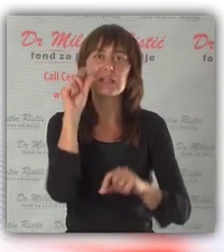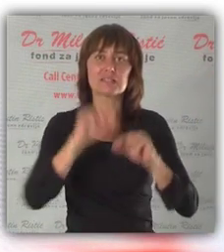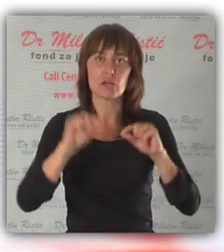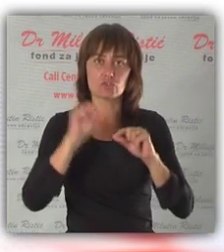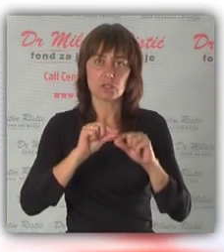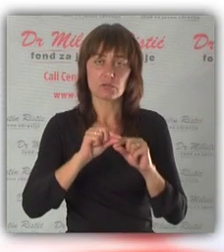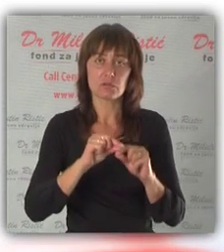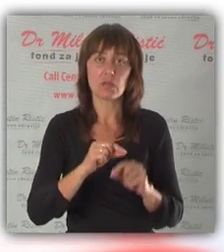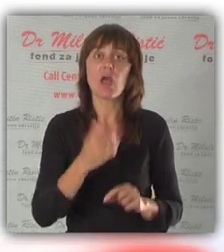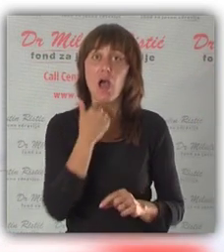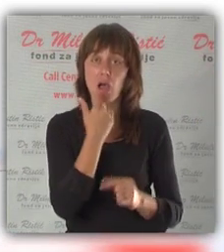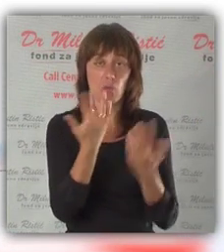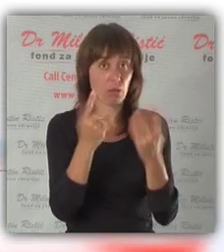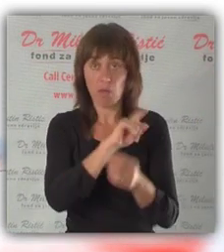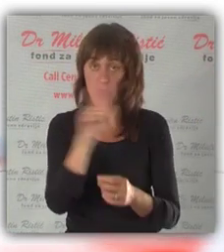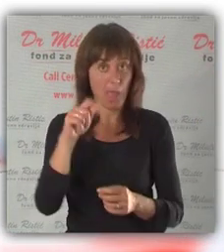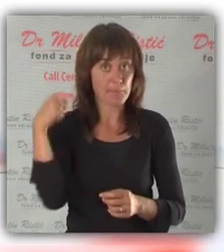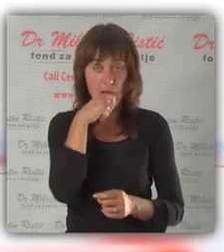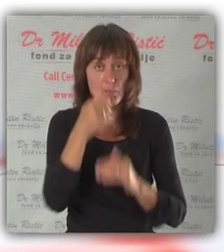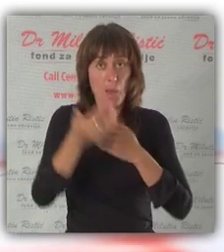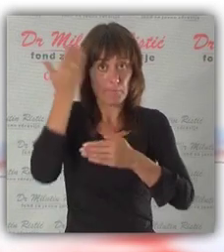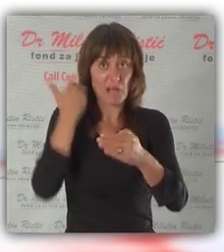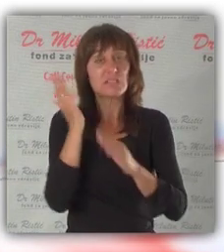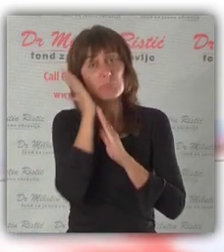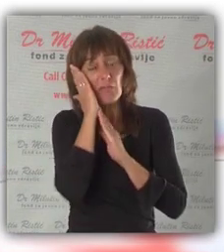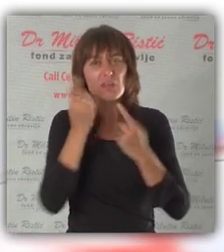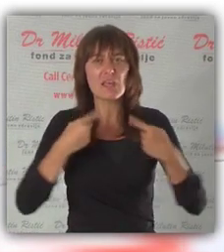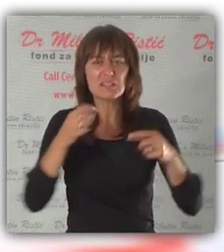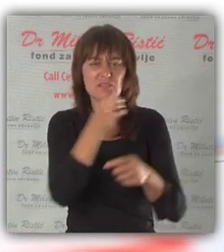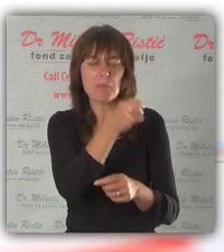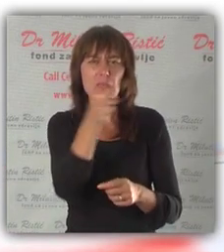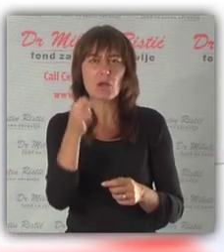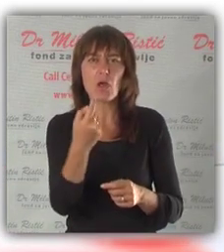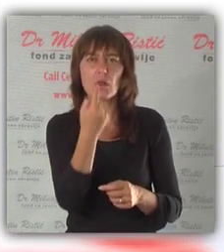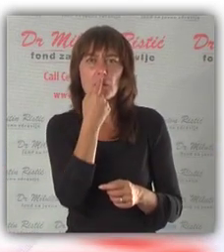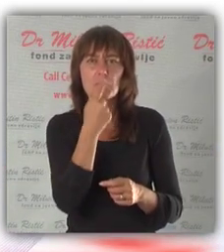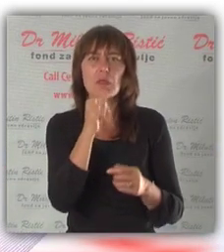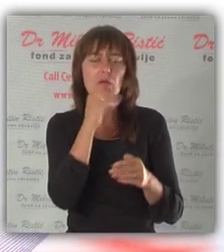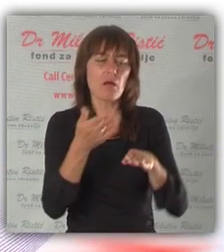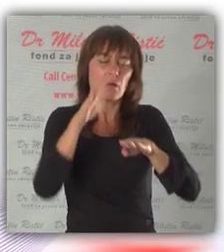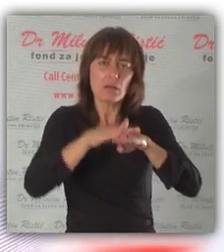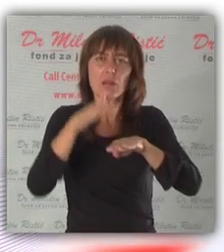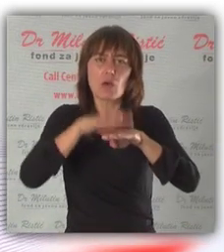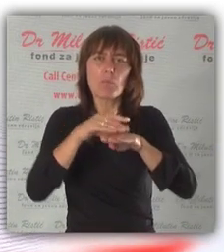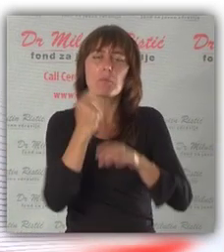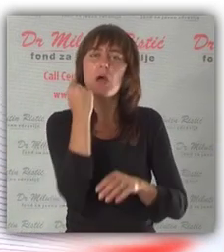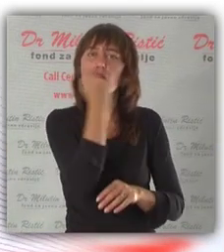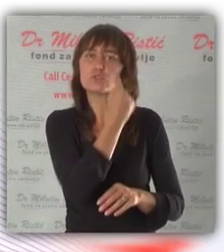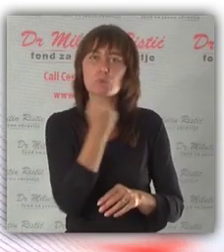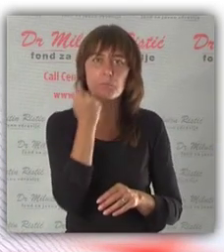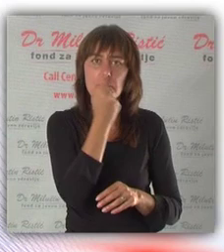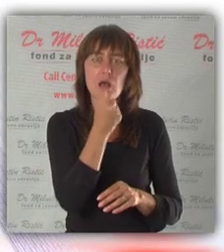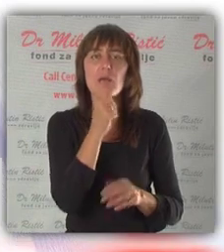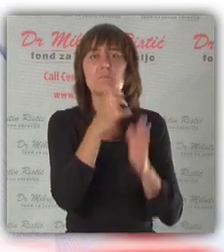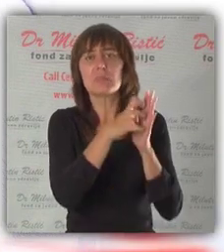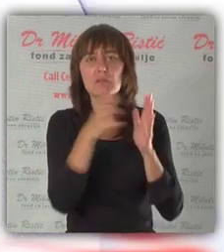salivacije. I koliko ne bi smo oprali zube pre spavanja, svi mikroorganizmi koji su se do tada nakupili na